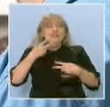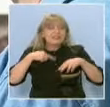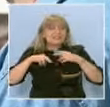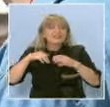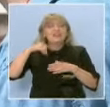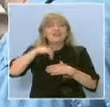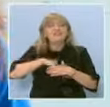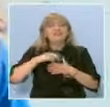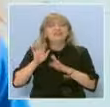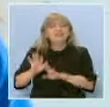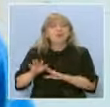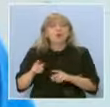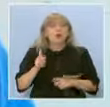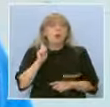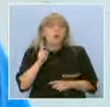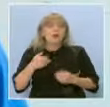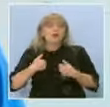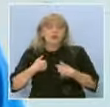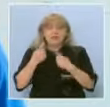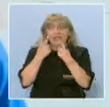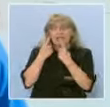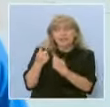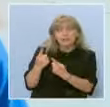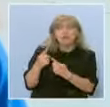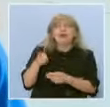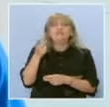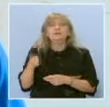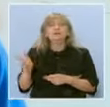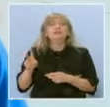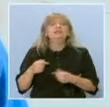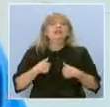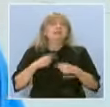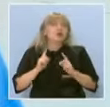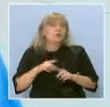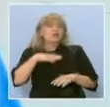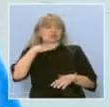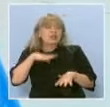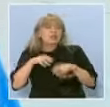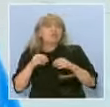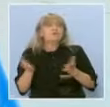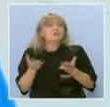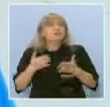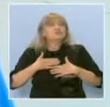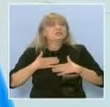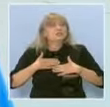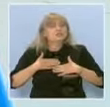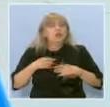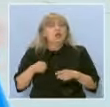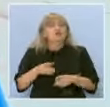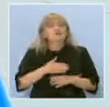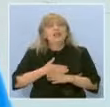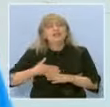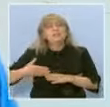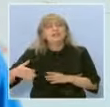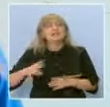Станкова. Т.е. когато ние наблюдаваме другите, също можем да научим нещо за себе си. И това е един непрекъснат